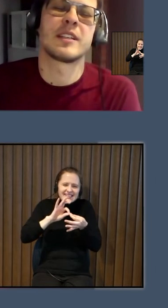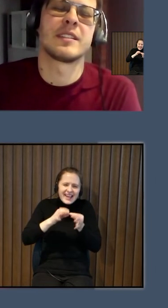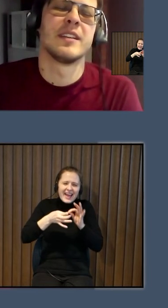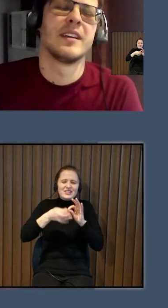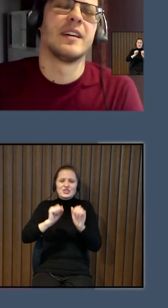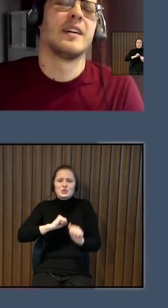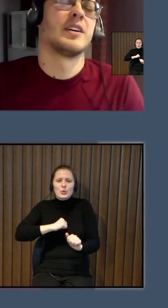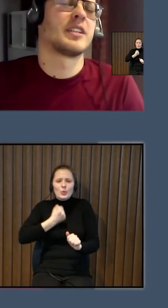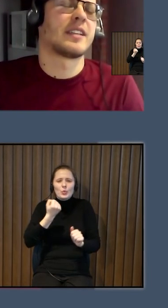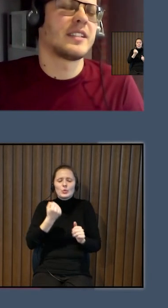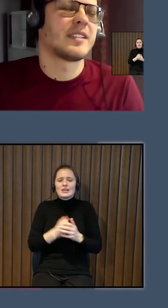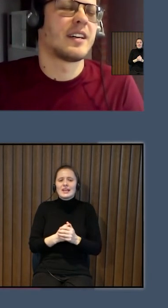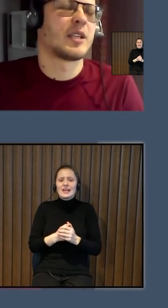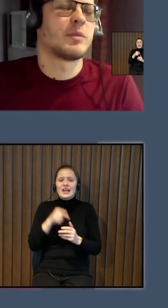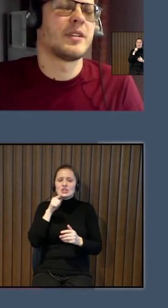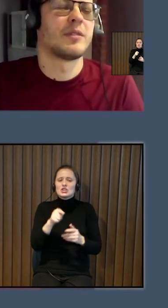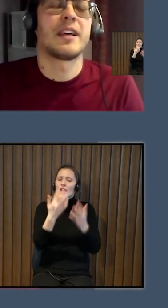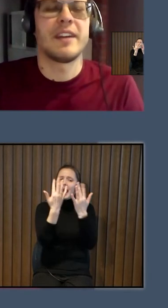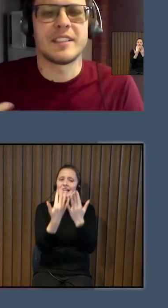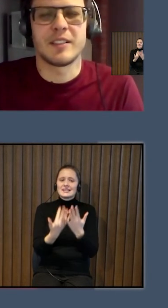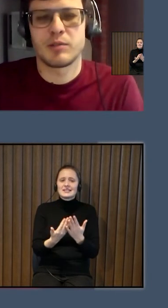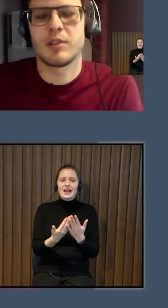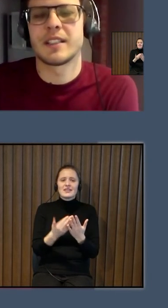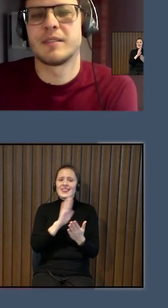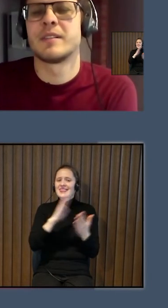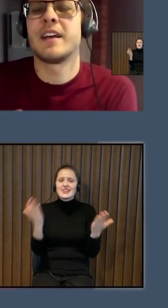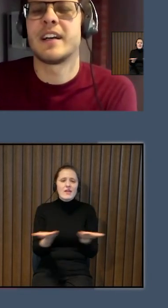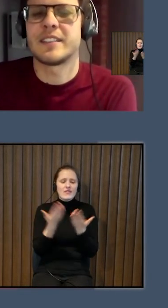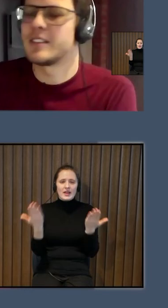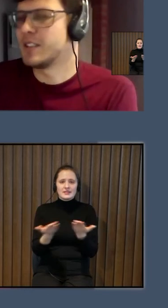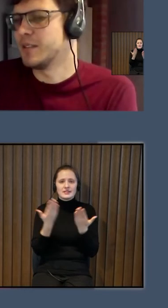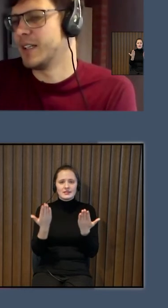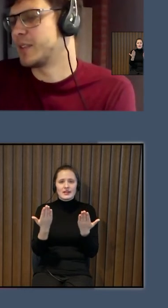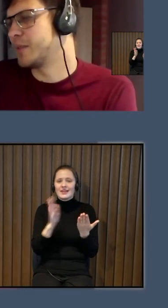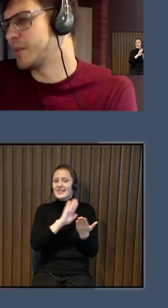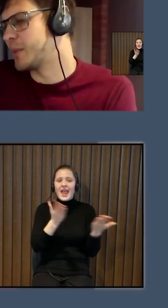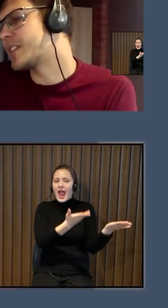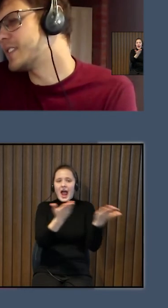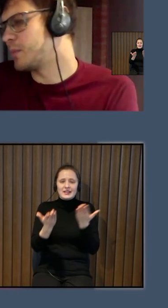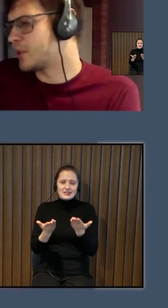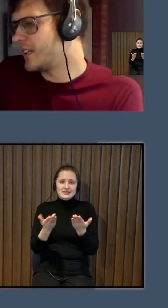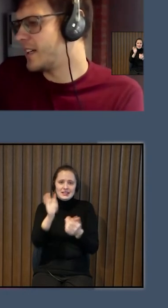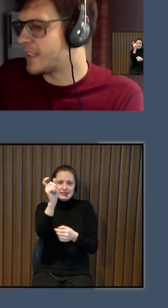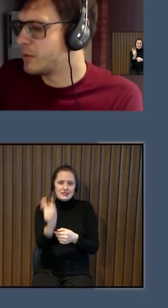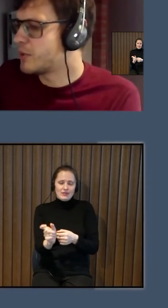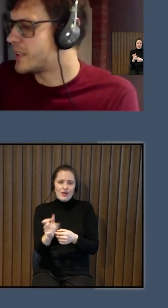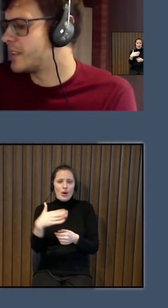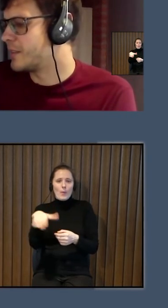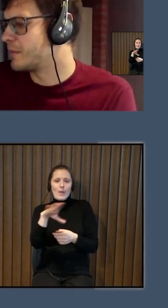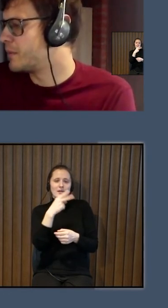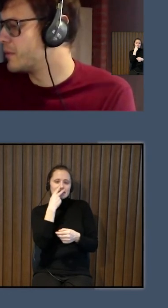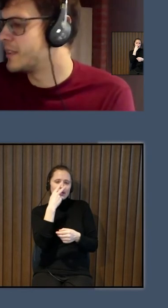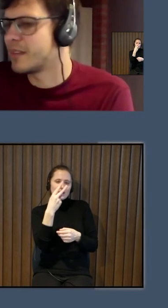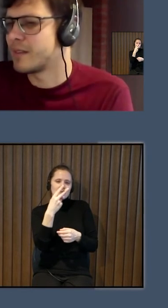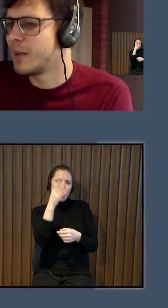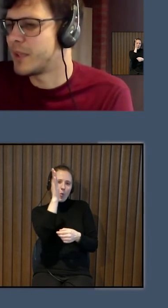grūti, ka šie risinājumi neveicina to, lai neaicina cilvēku. Mēs redzam no sāne ļoti